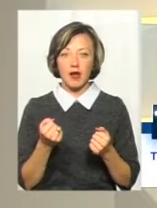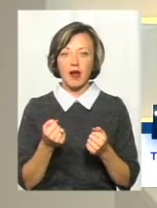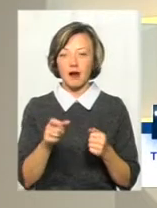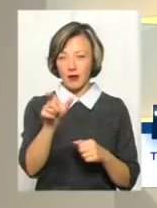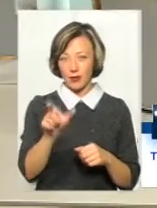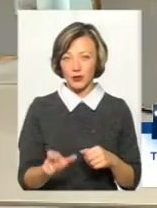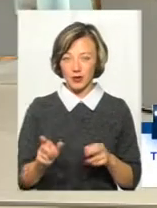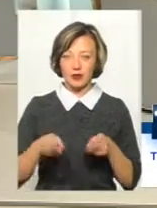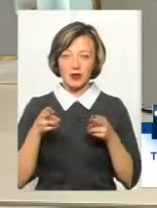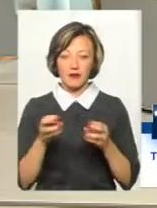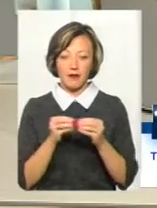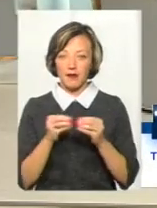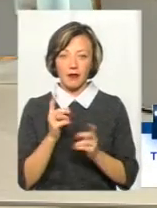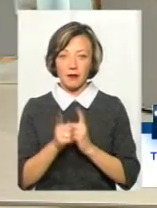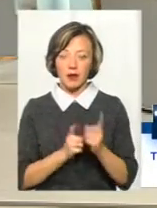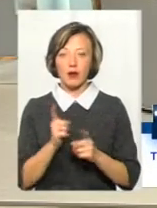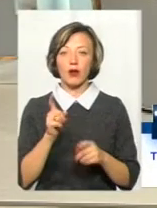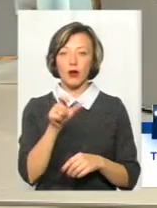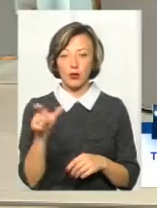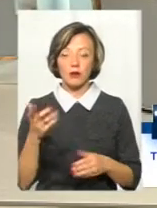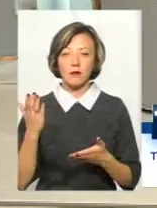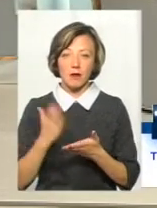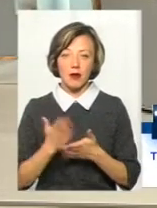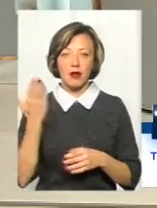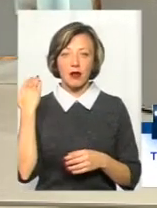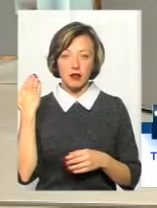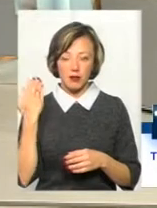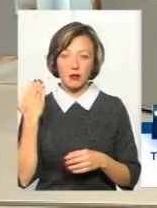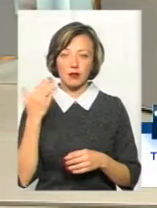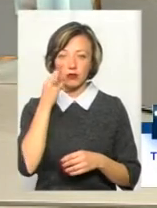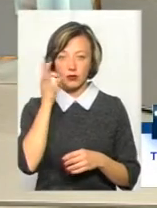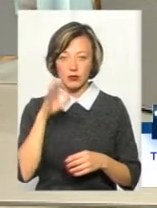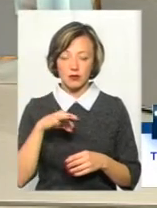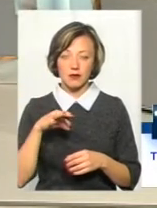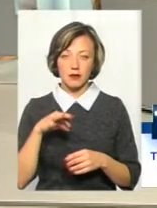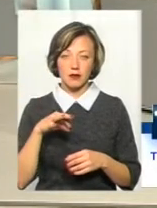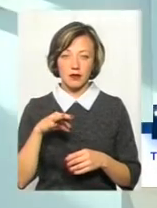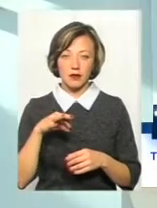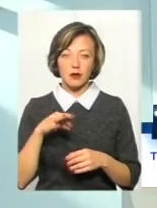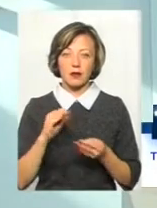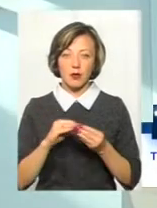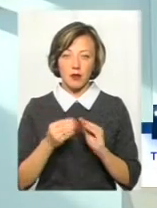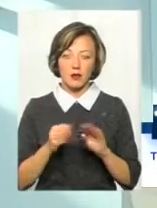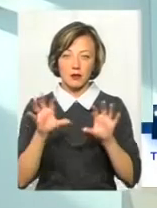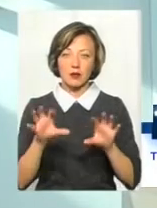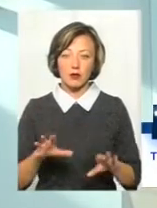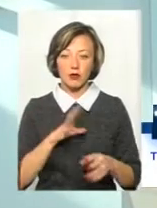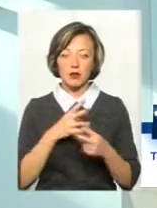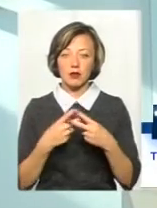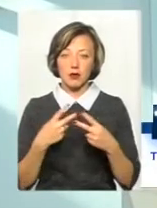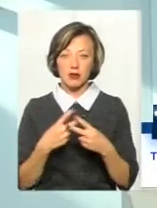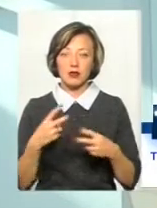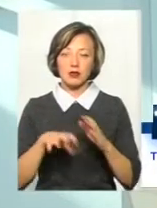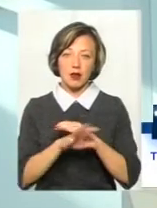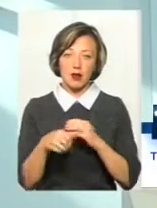міняється. Це в основному ті люди, які вже мали попередньо... Мали проблеми з законом, відбували покарання